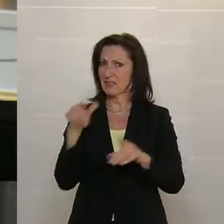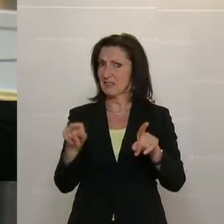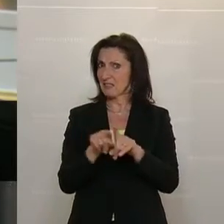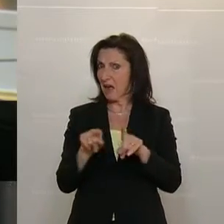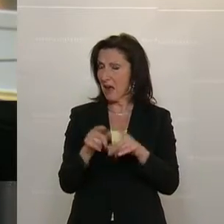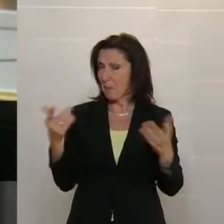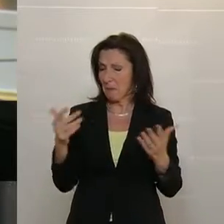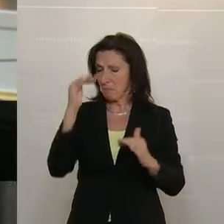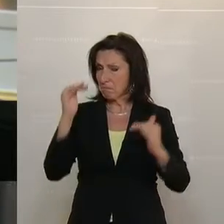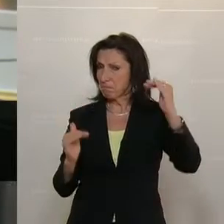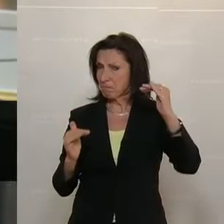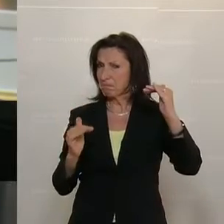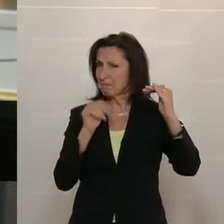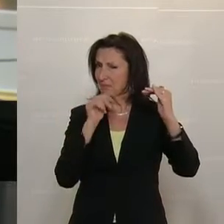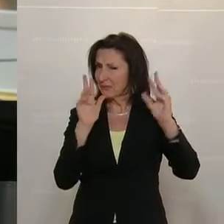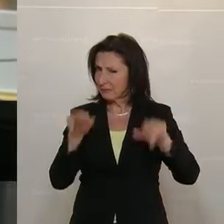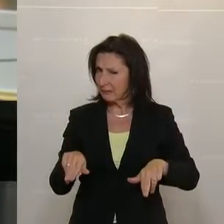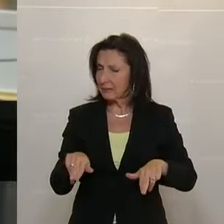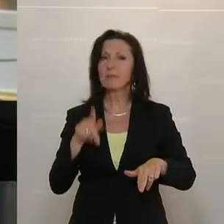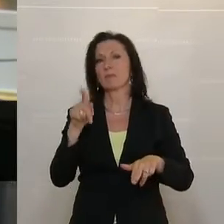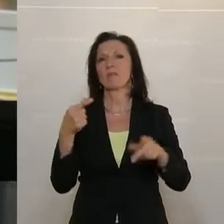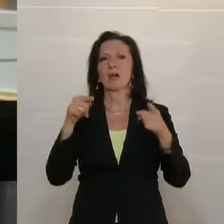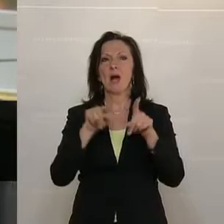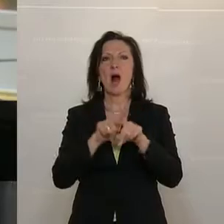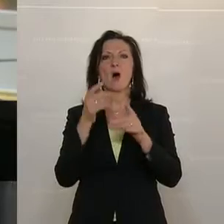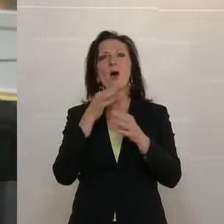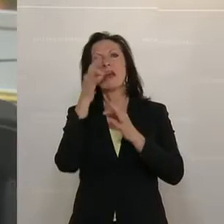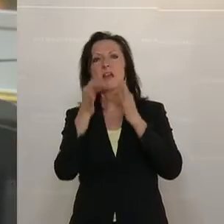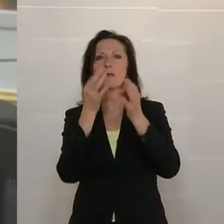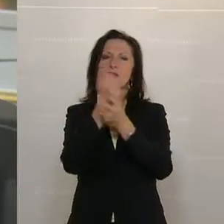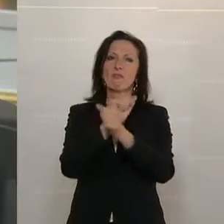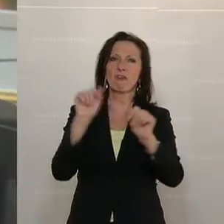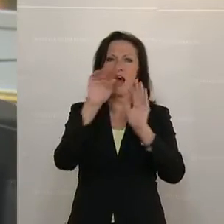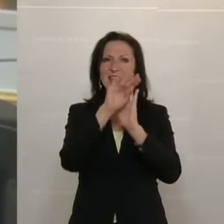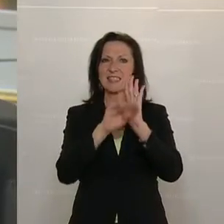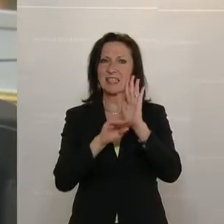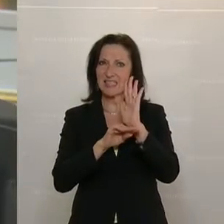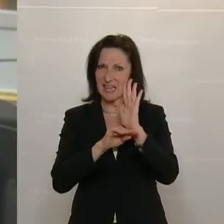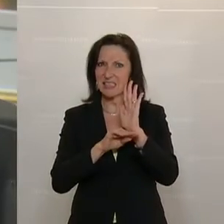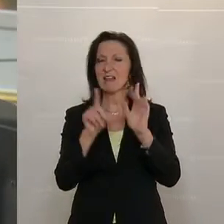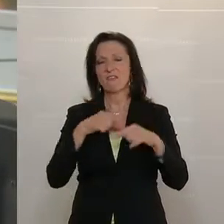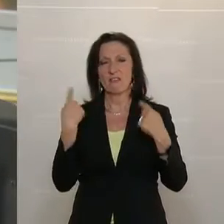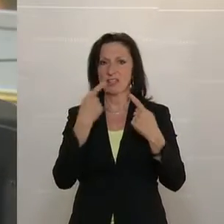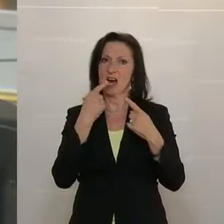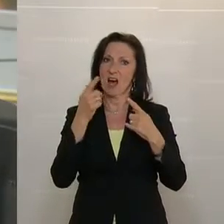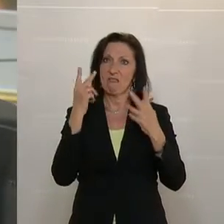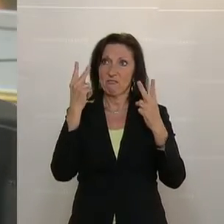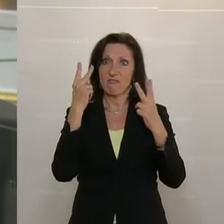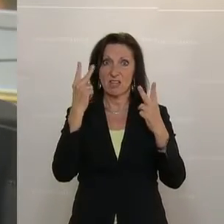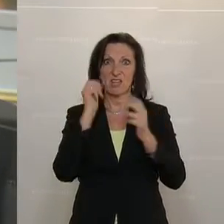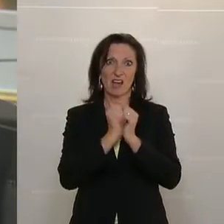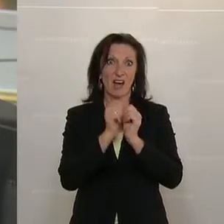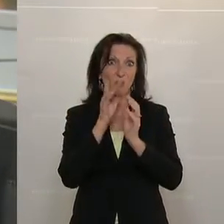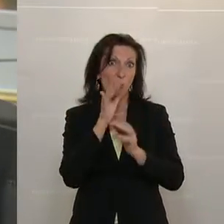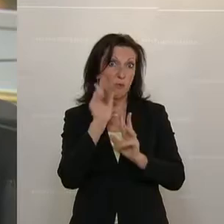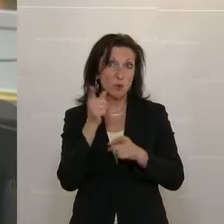glauben auch, dass um den Anwendungsbereich des Informationsfreiheitsgesetzes klarzustellen, dass es wichtig wäre, dass dem Rechnungshof gemeldet